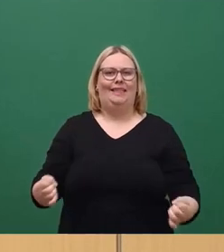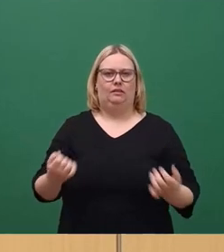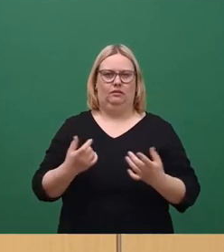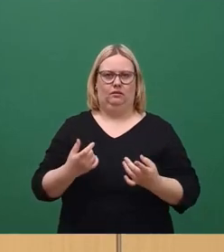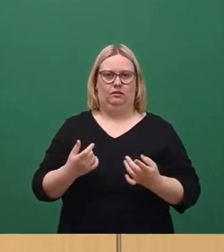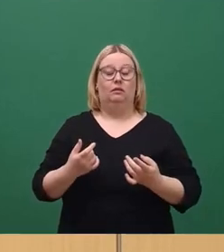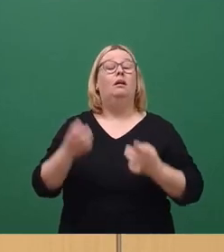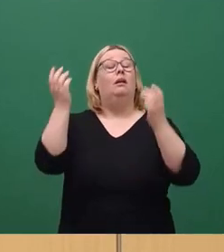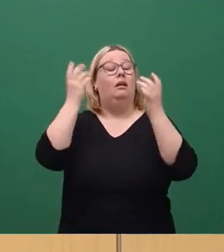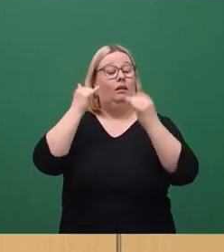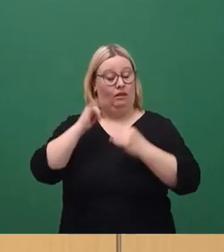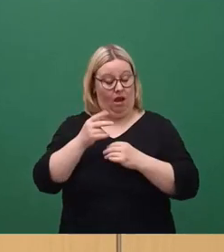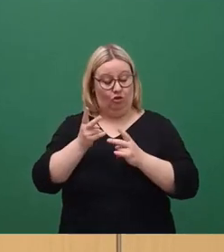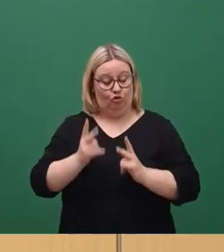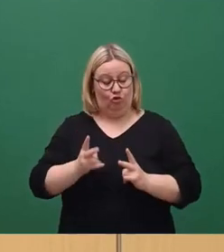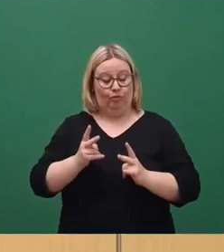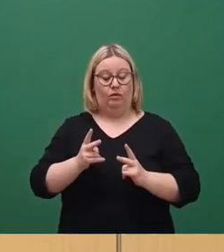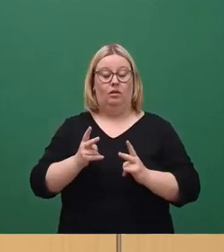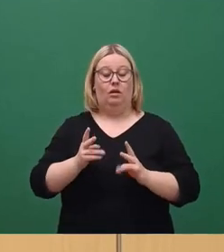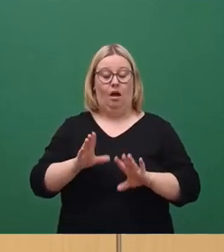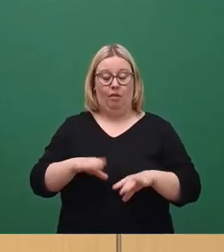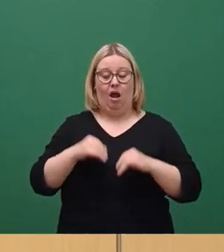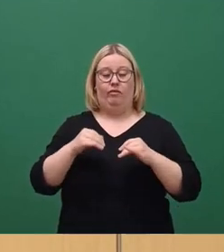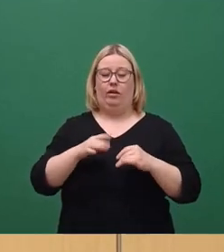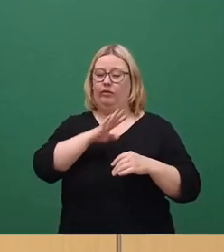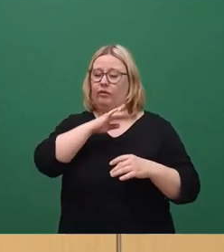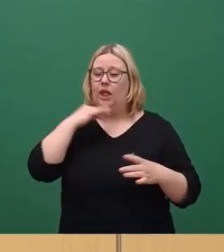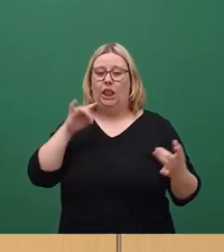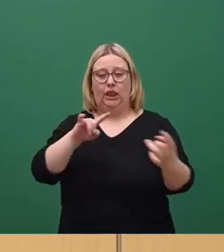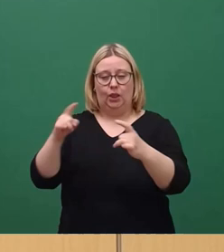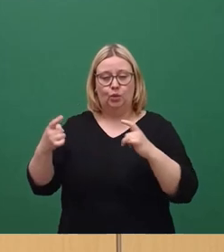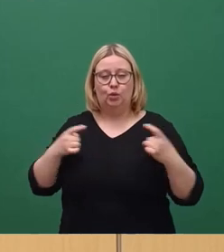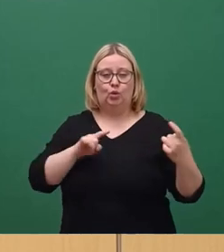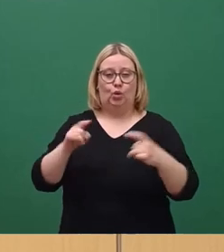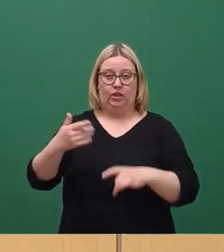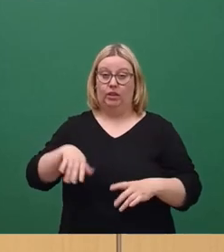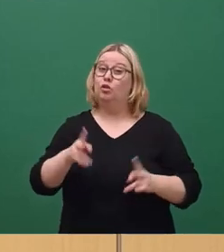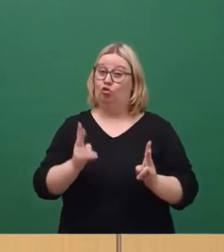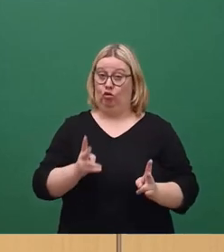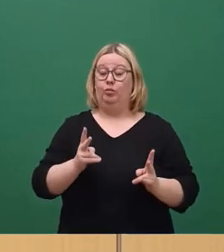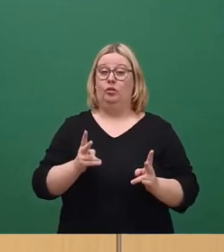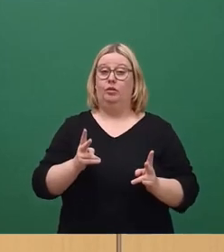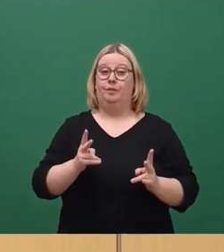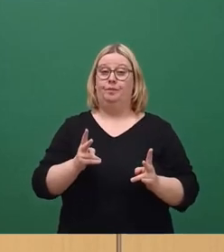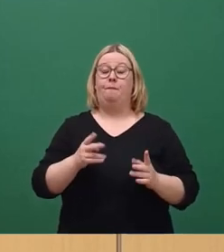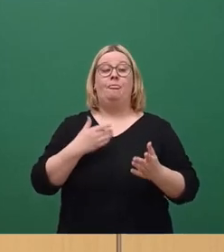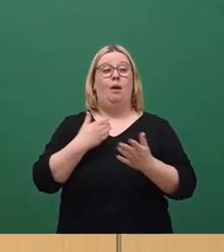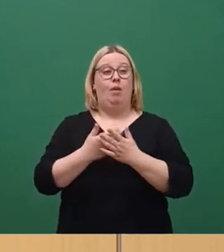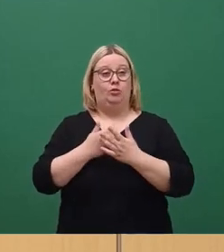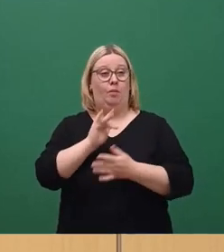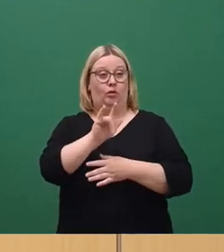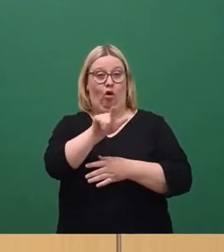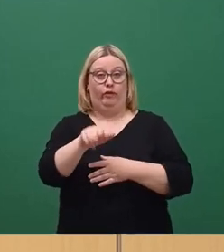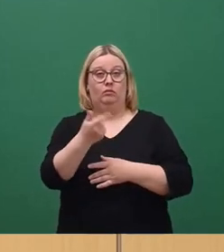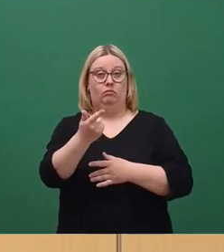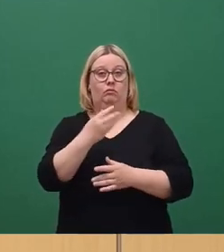richtig, es wurde sehr heftig und sehr umfangreich darüber diskutiert. So haben die Betroffenen geäußert,